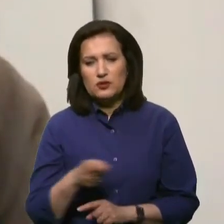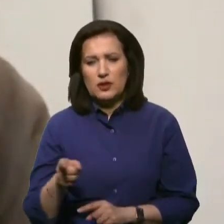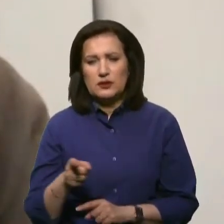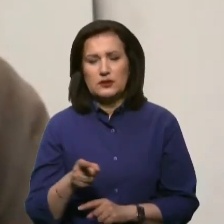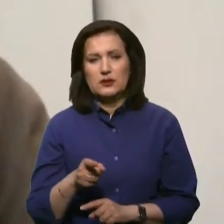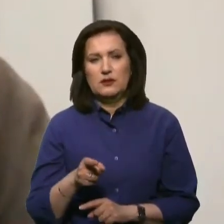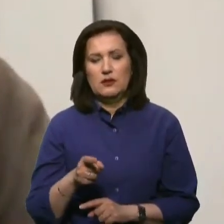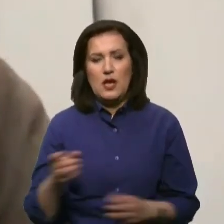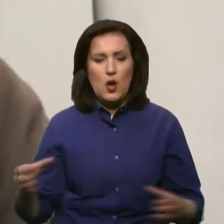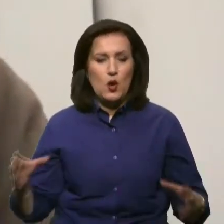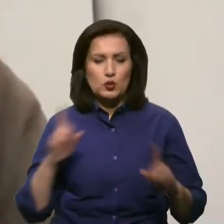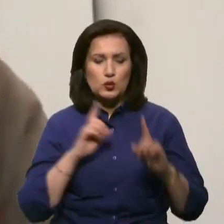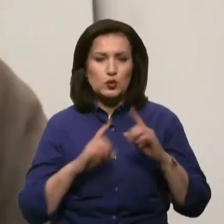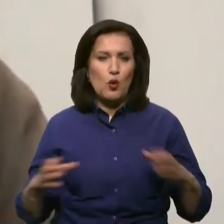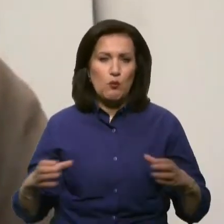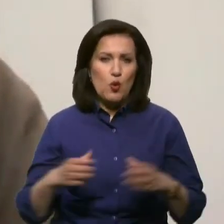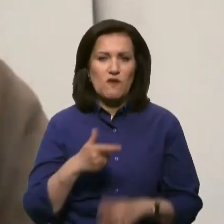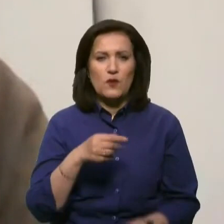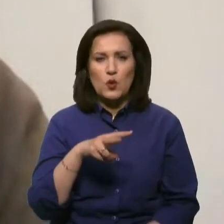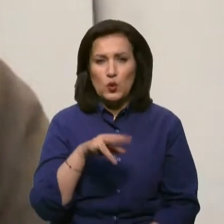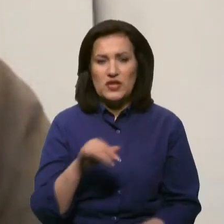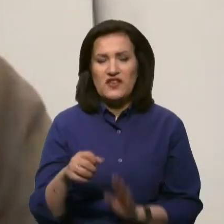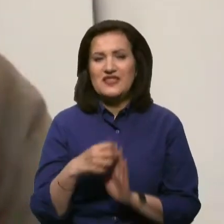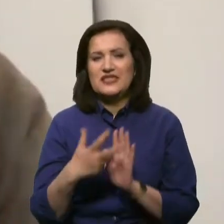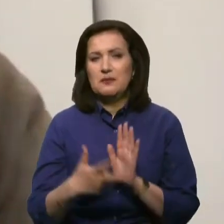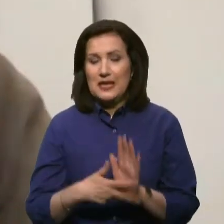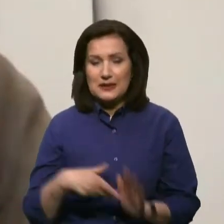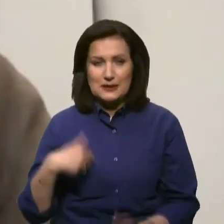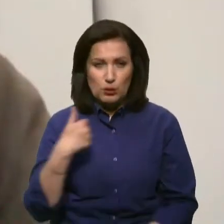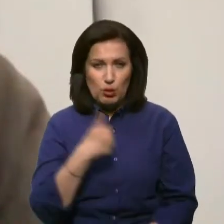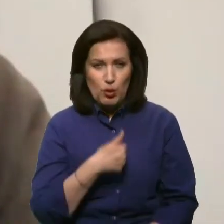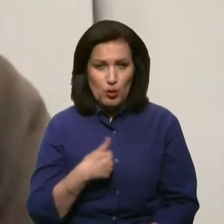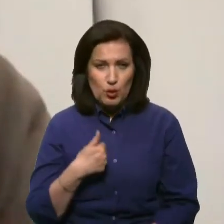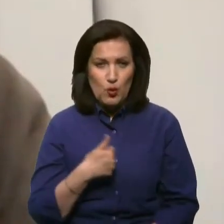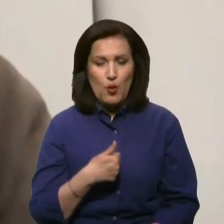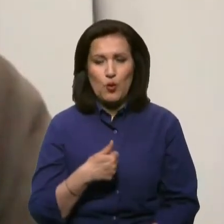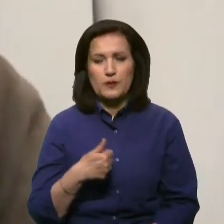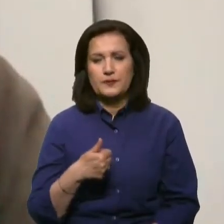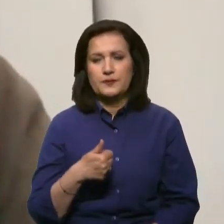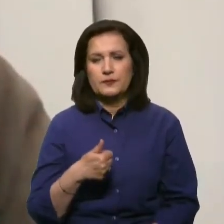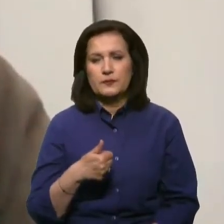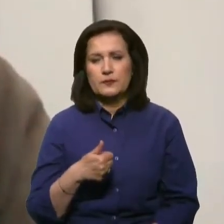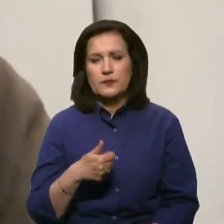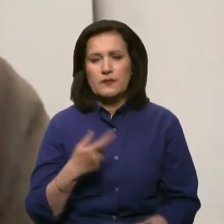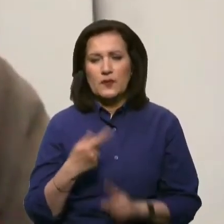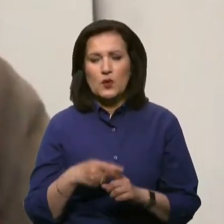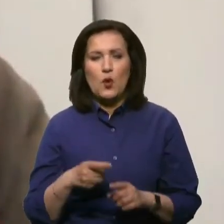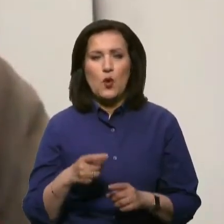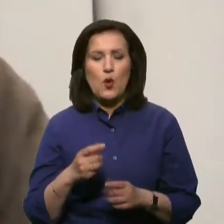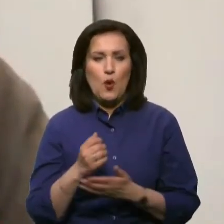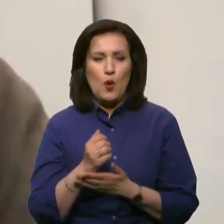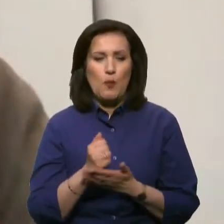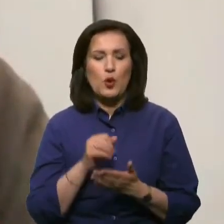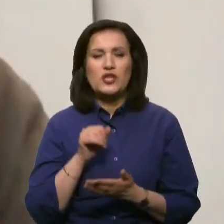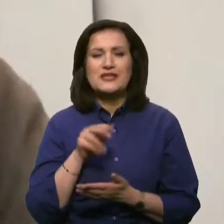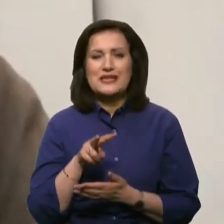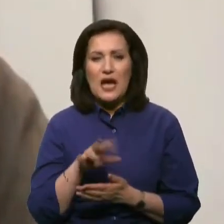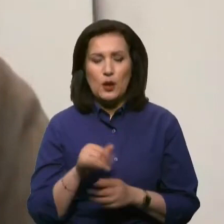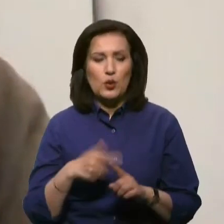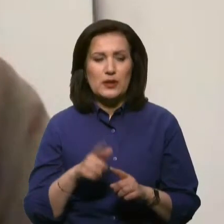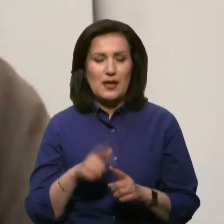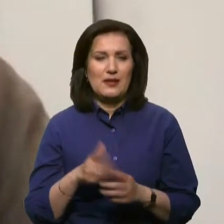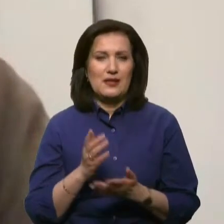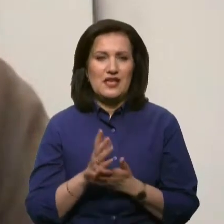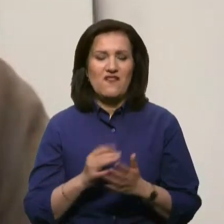Собору В'єднавчого у грудні 2018 року, той потенціал, який закладений в статуті цієї